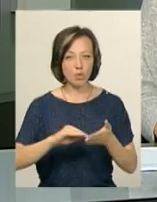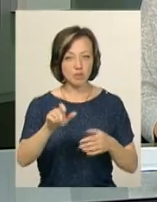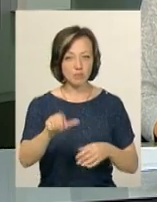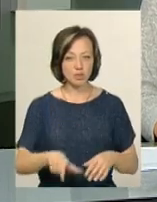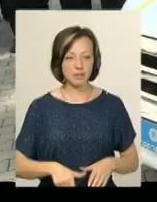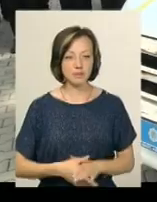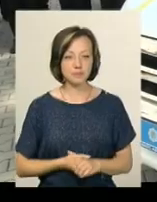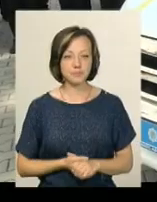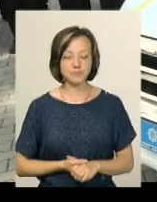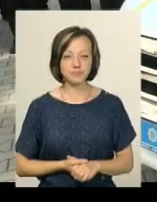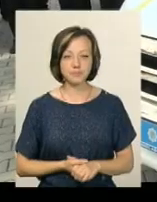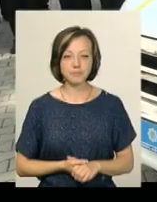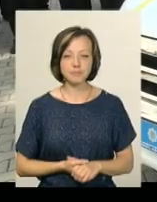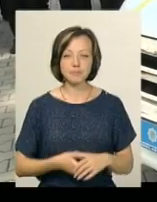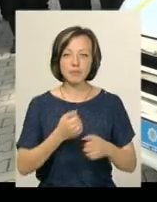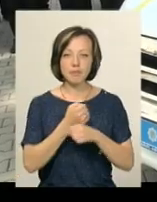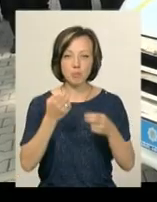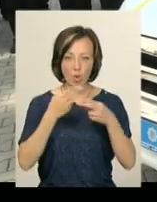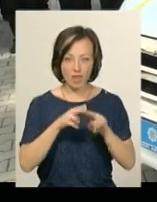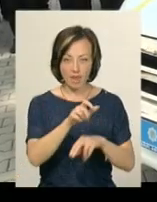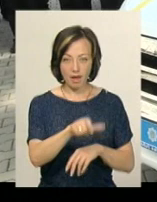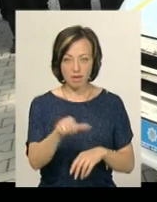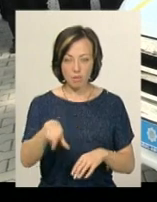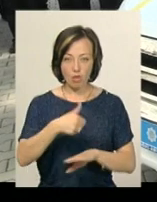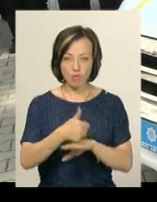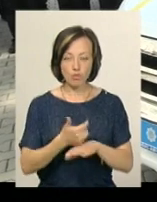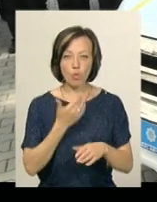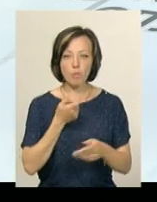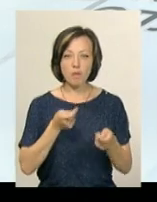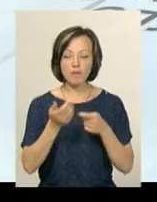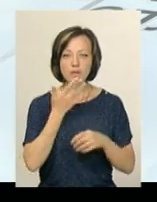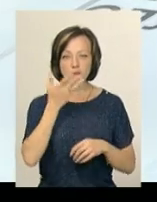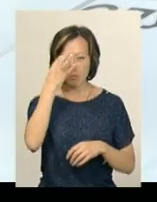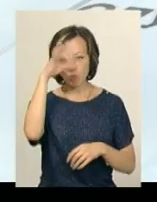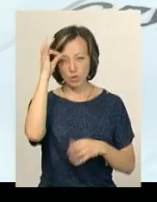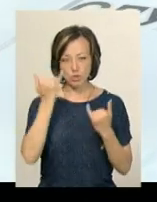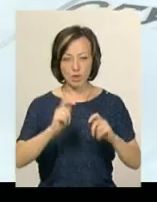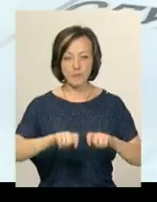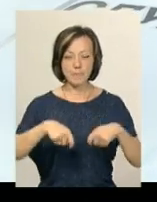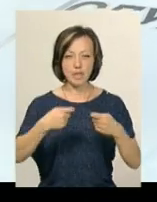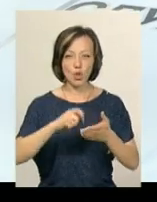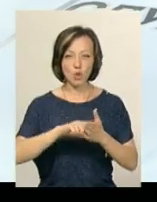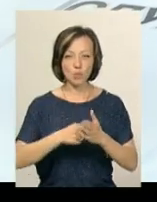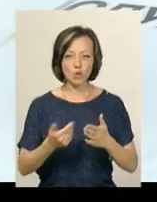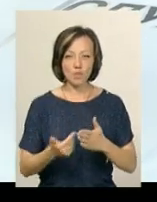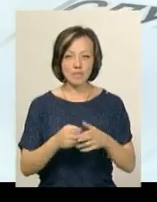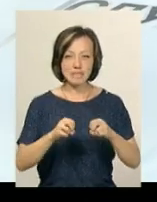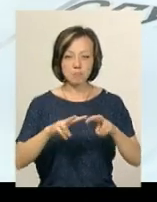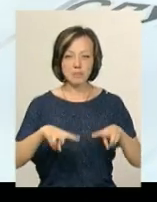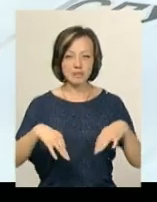Сідова. Вибухотехнікам головного управління Нацполіції в Хмельницькій області сьогодні передали ключі від нового